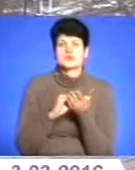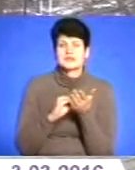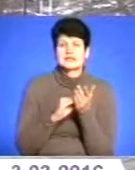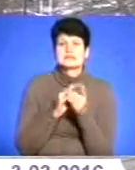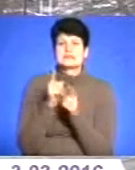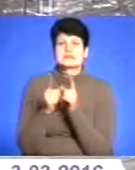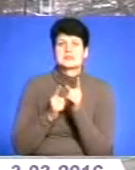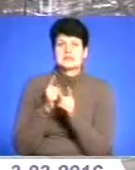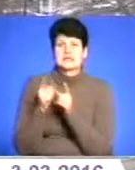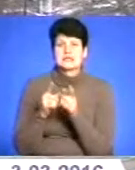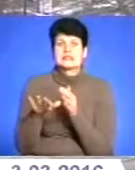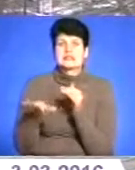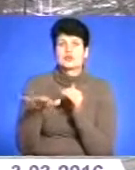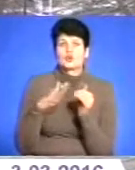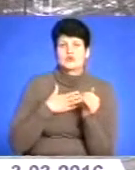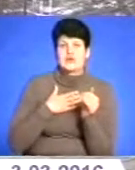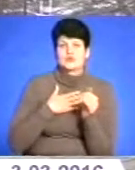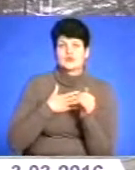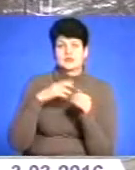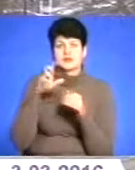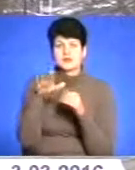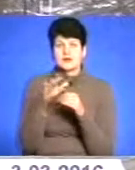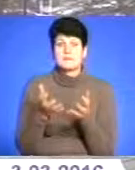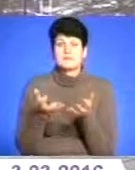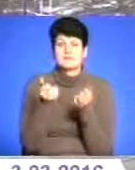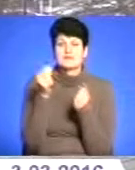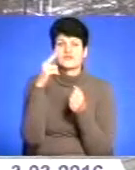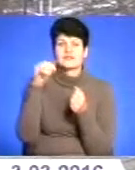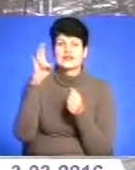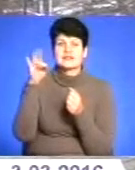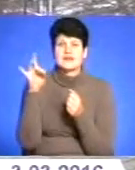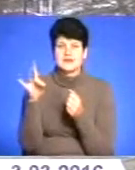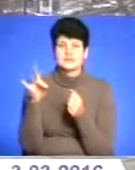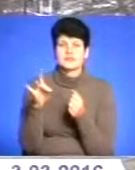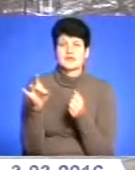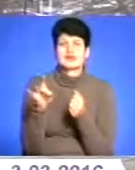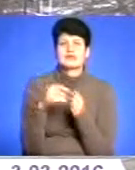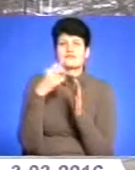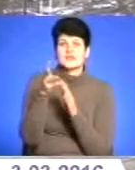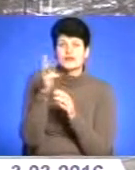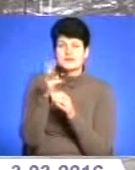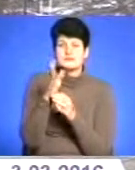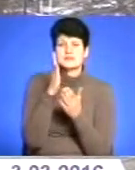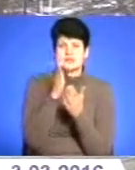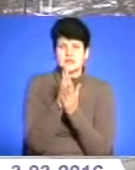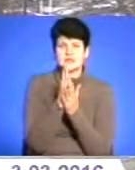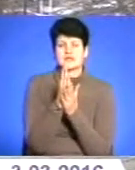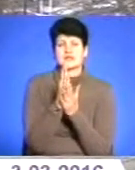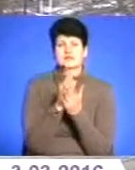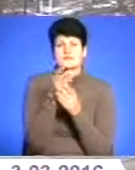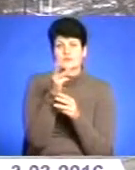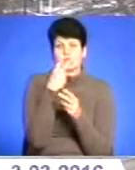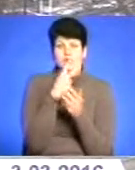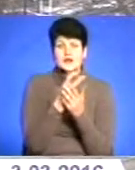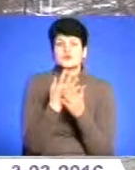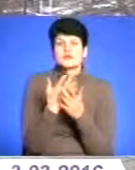території нашої держави і підтримати створення так званої ДНР. Відеозаписи цих інтерв'ю транслювалися російськими телеканалами під контрольними бойовикам, а